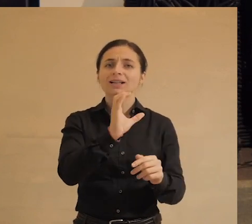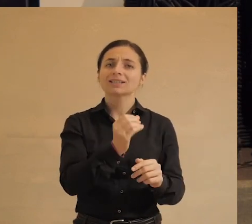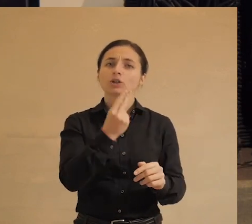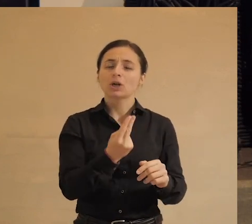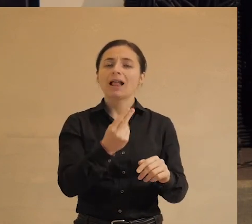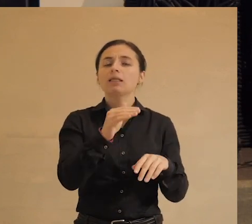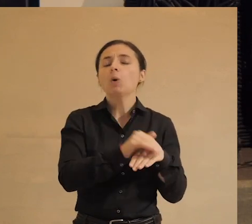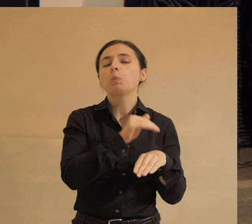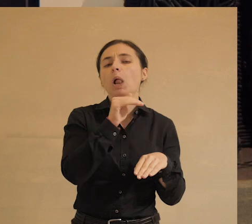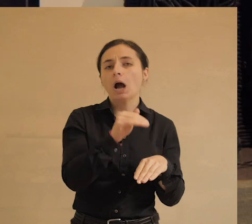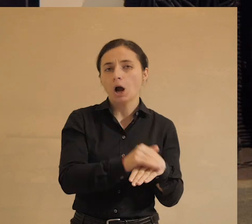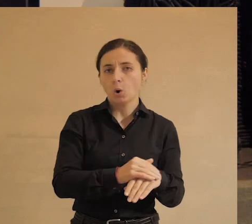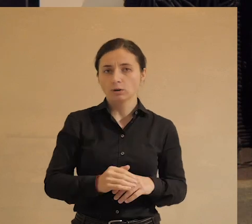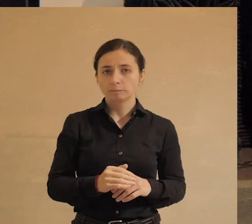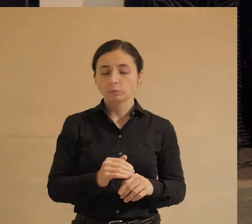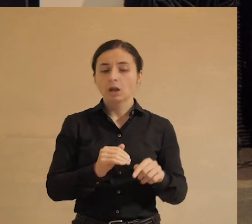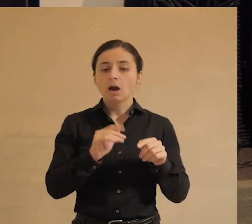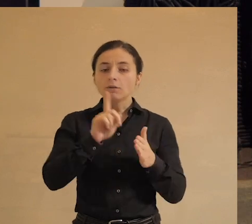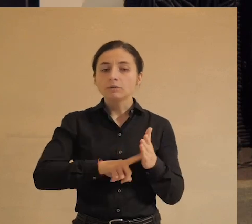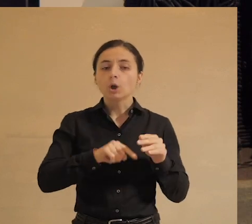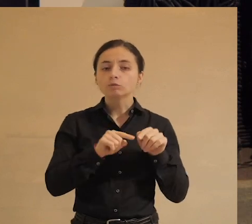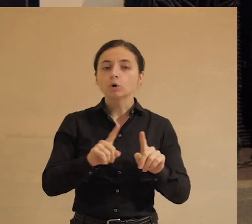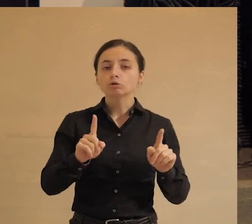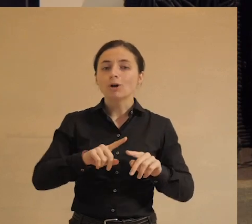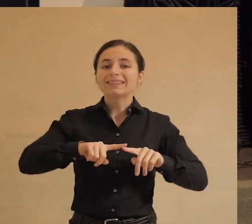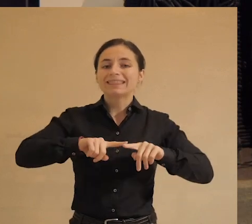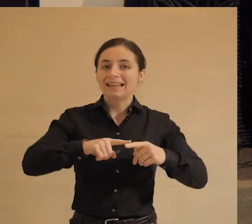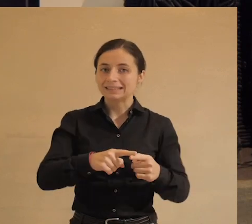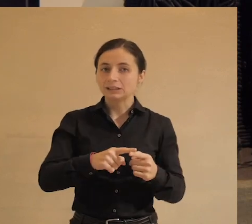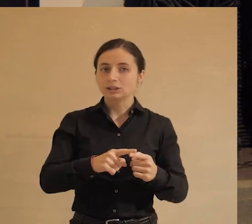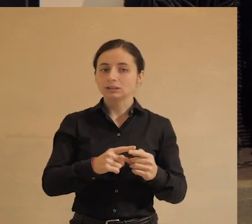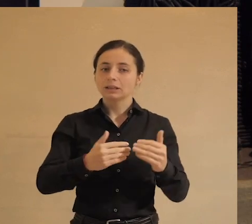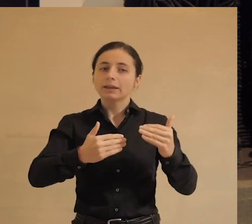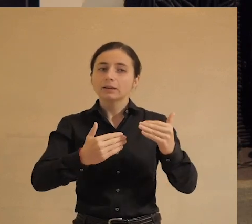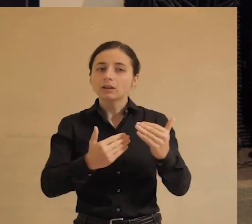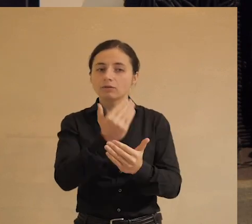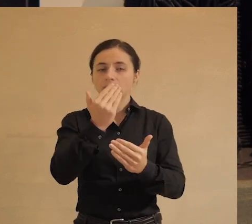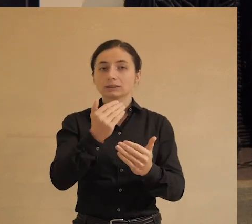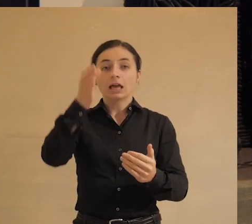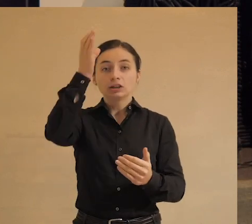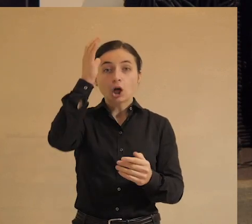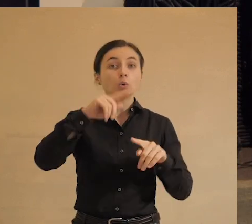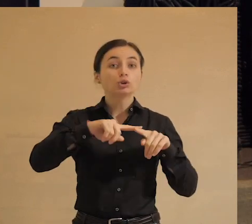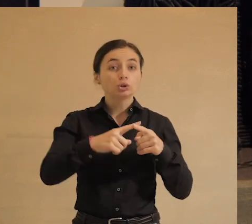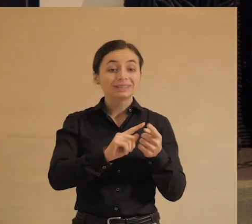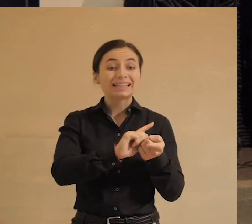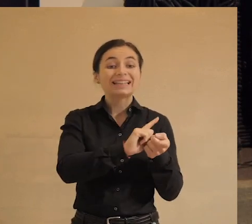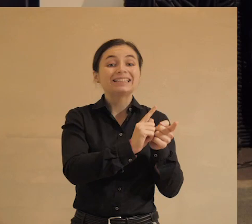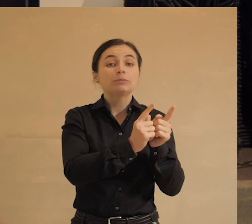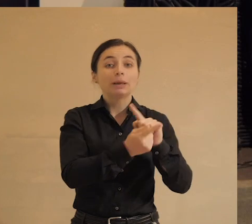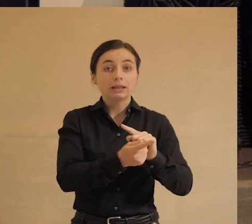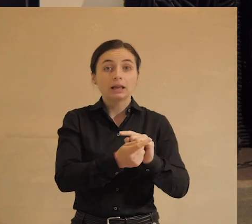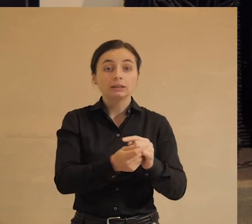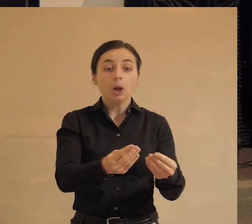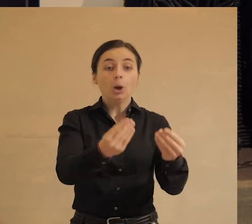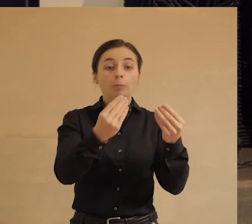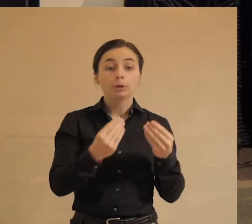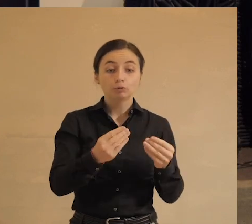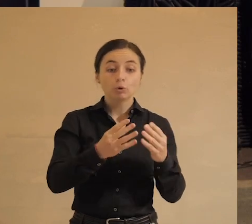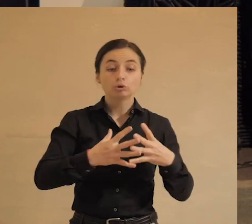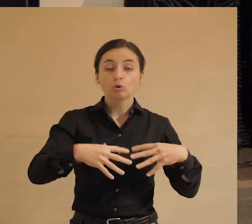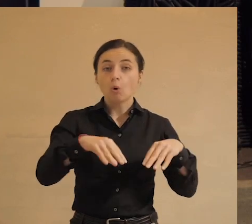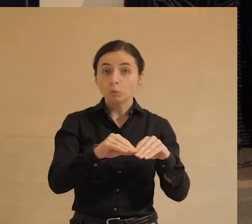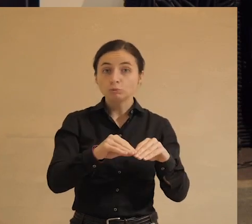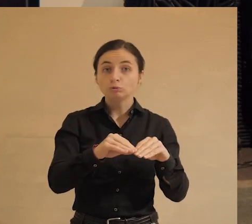благо. То есть вера в то, что технические инновации, научно-технические изменения приносят обществу